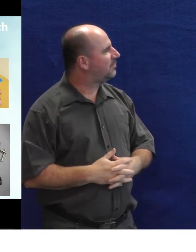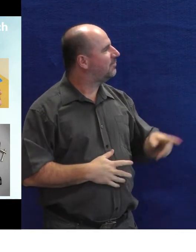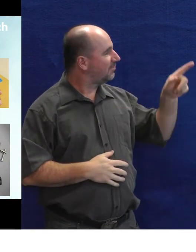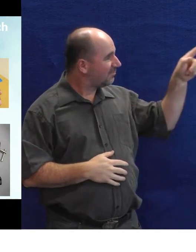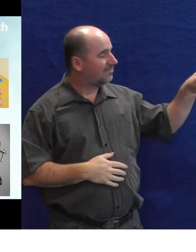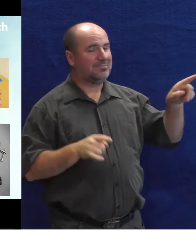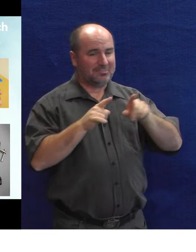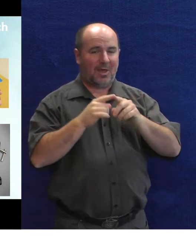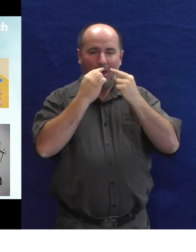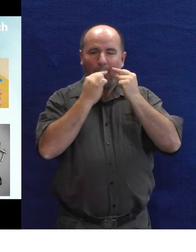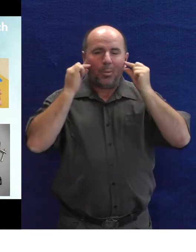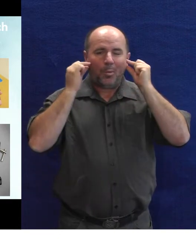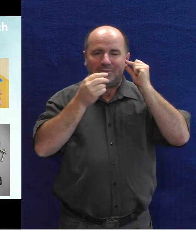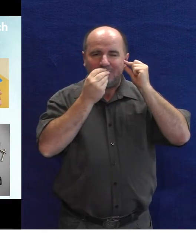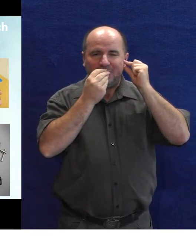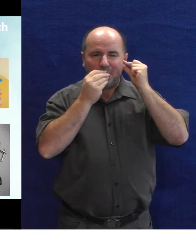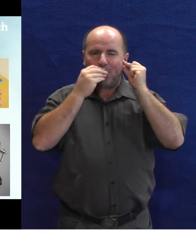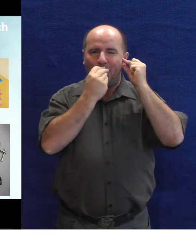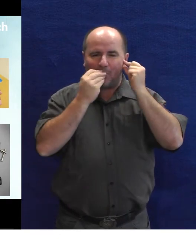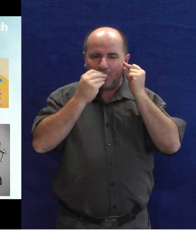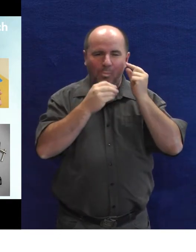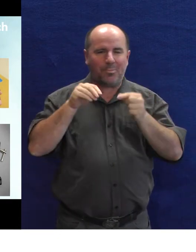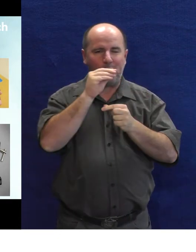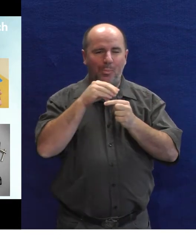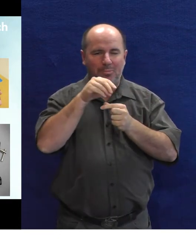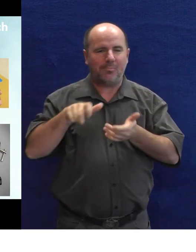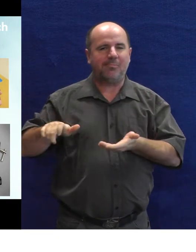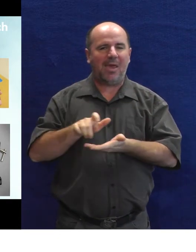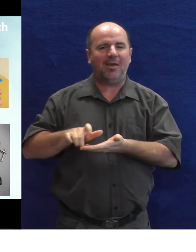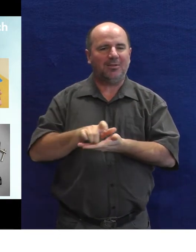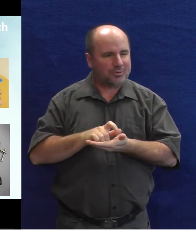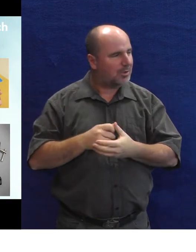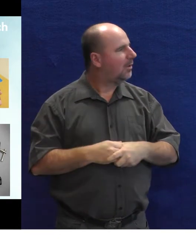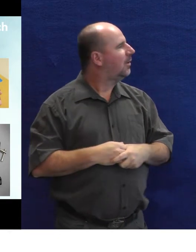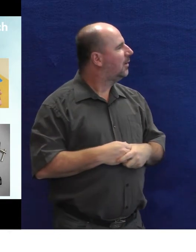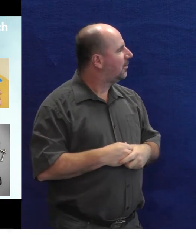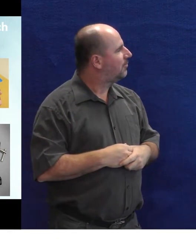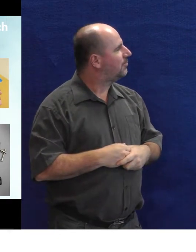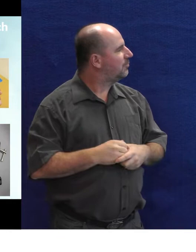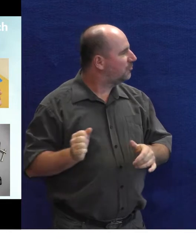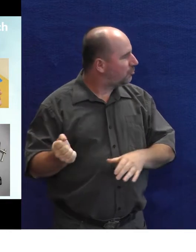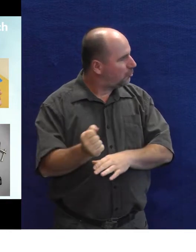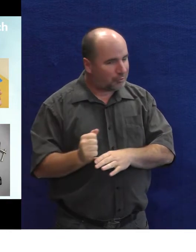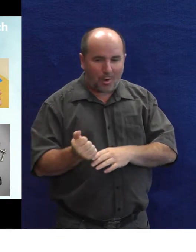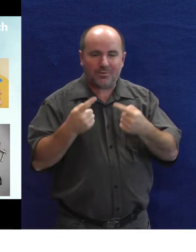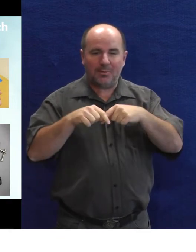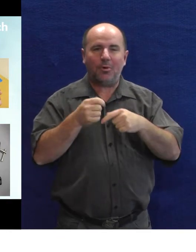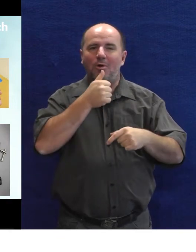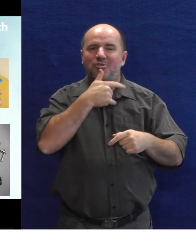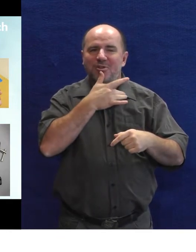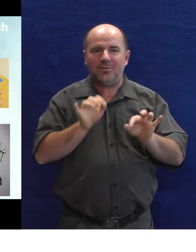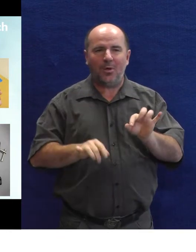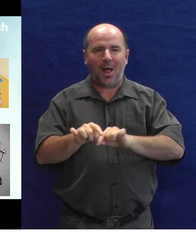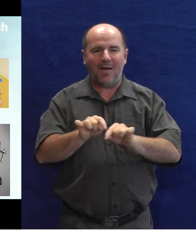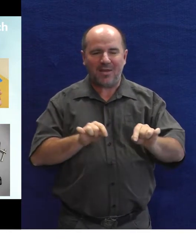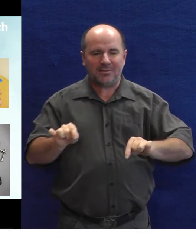je právě třeba ta ústní myš, držák na příbor, držák na tušku, joystick vlastně na numerickou